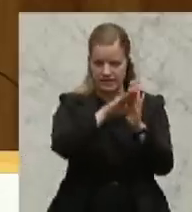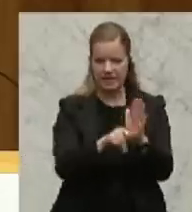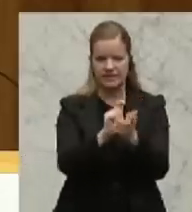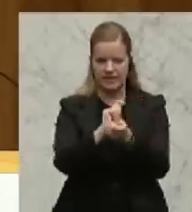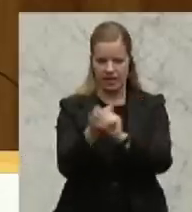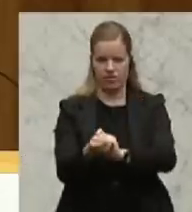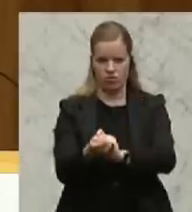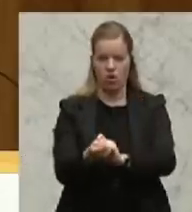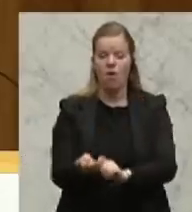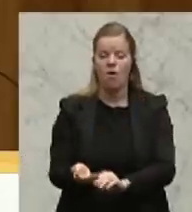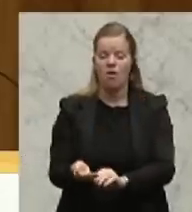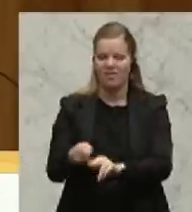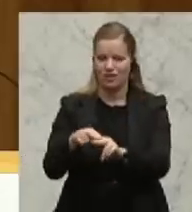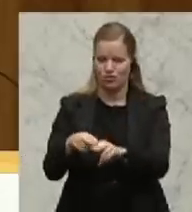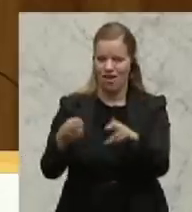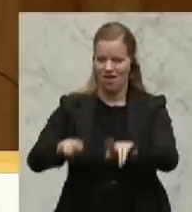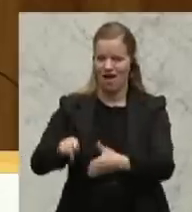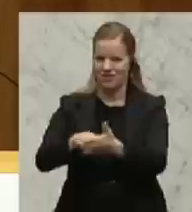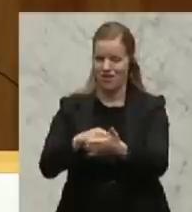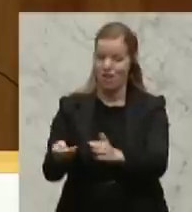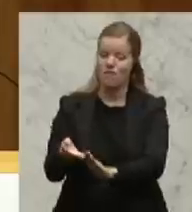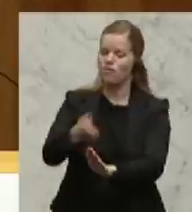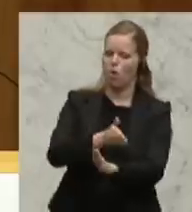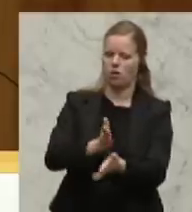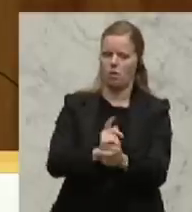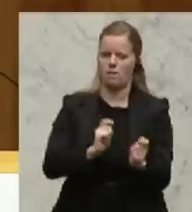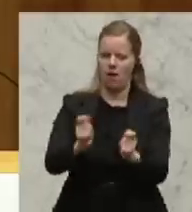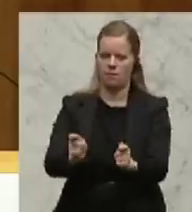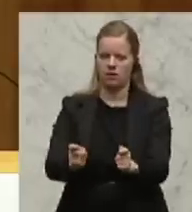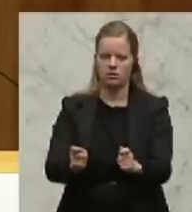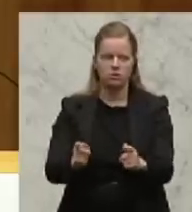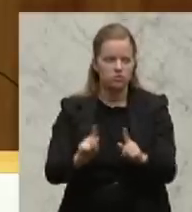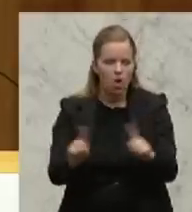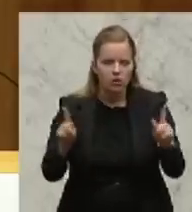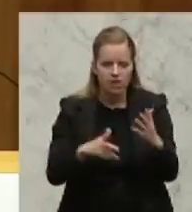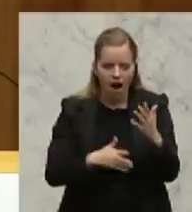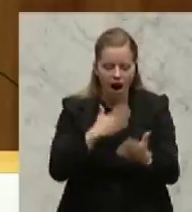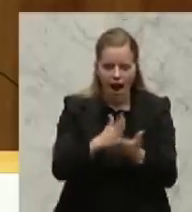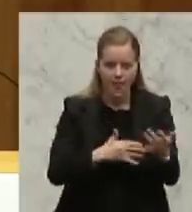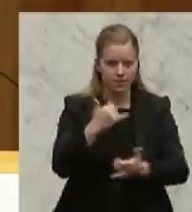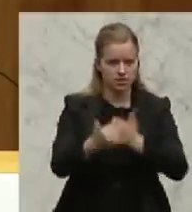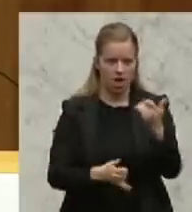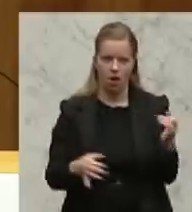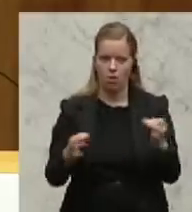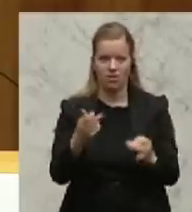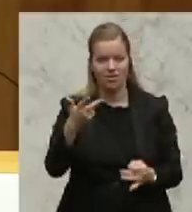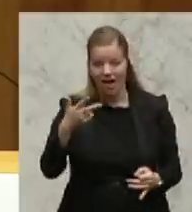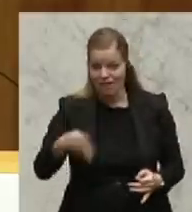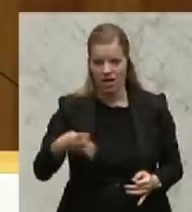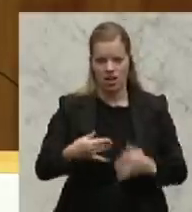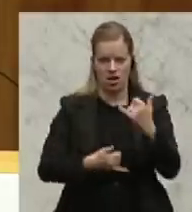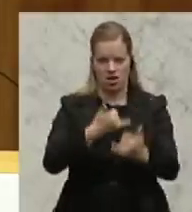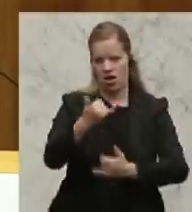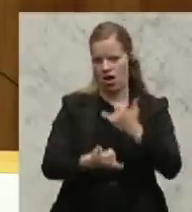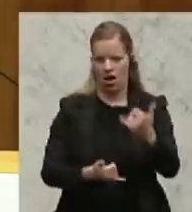Nationalratswahl ein, damit nicht noch ein halbes Jahr, oder im schlimmsten Fall ein Dreivierteljahr vergeht. Oder erklären Sie, wie Sie es sonst